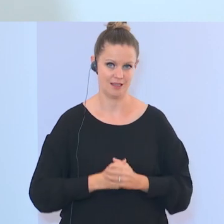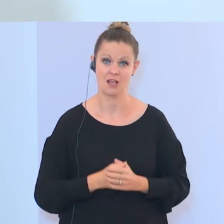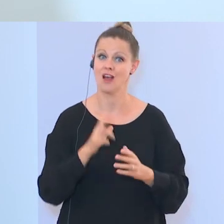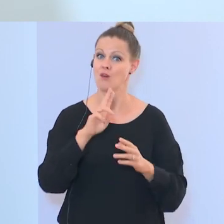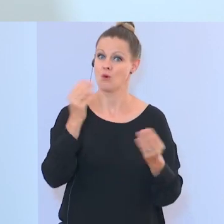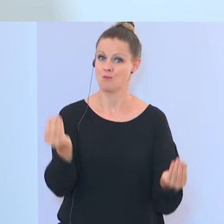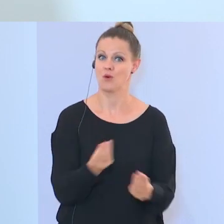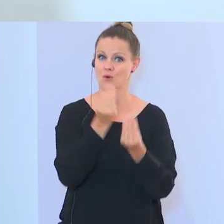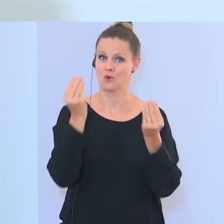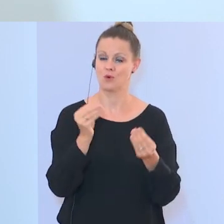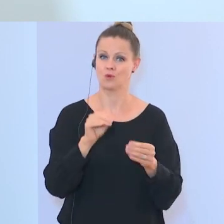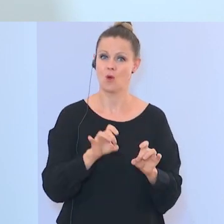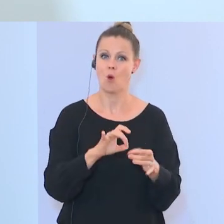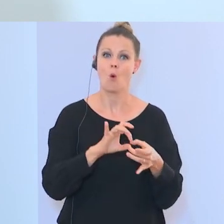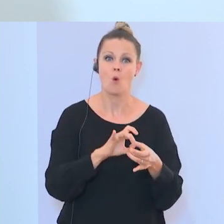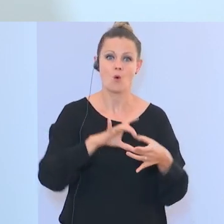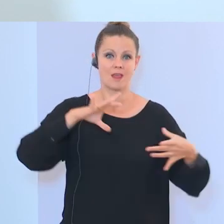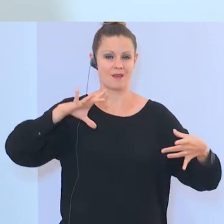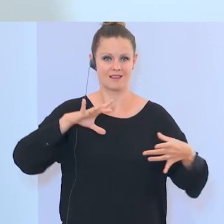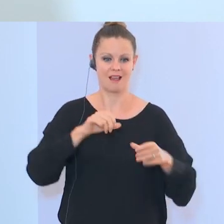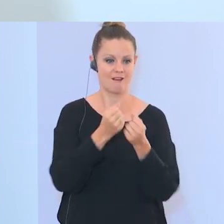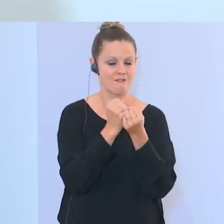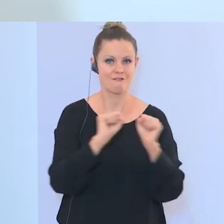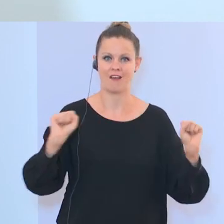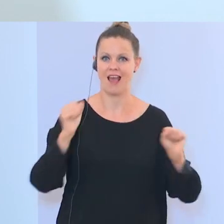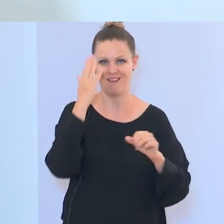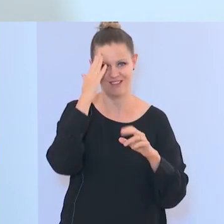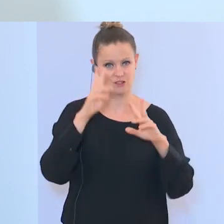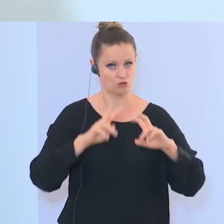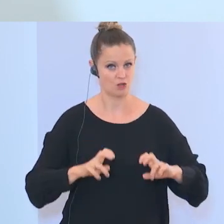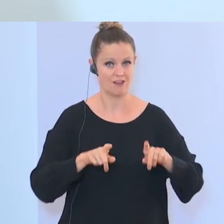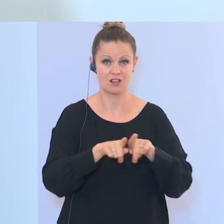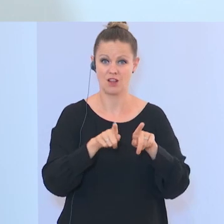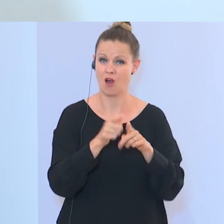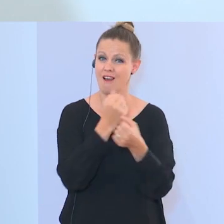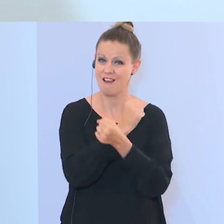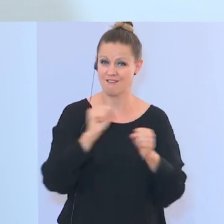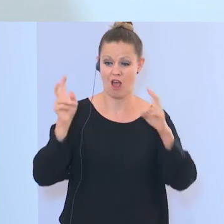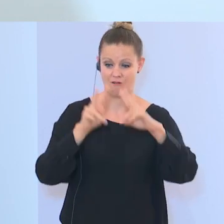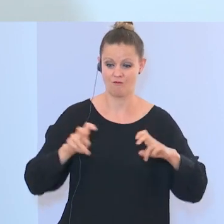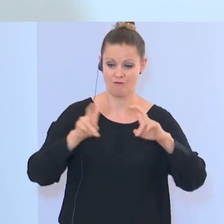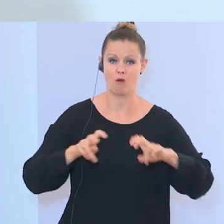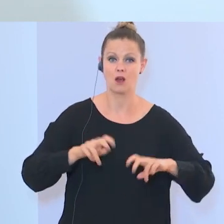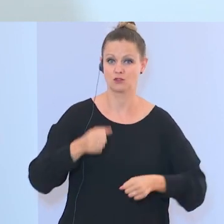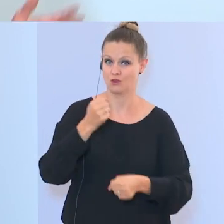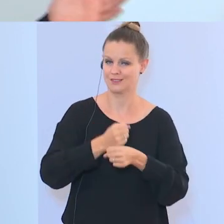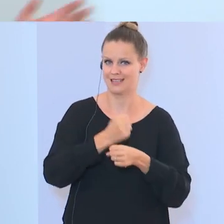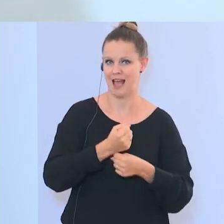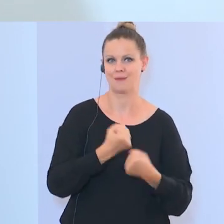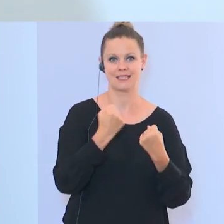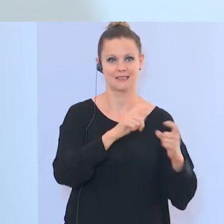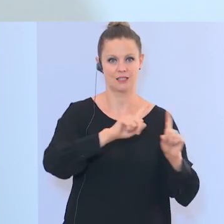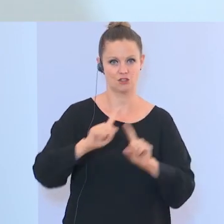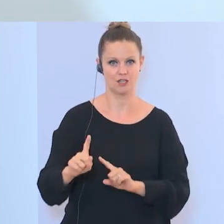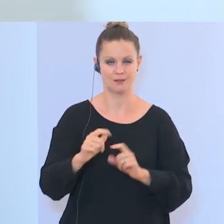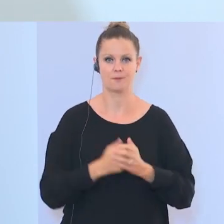Unabhängigkeit und die freie Wissenschaft und die freie Forschungsarbeit dieser Stelle sichert. Zwei